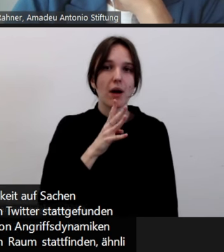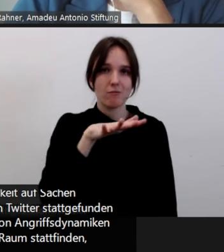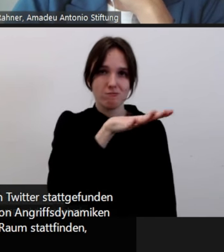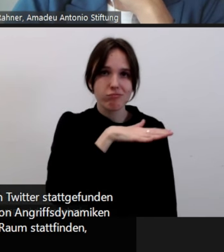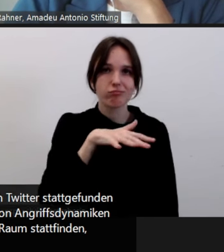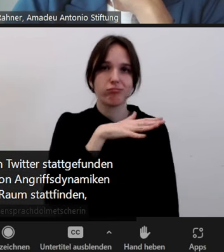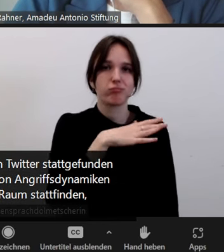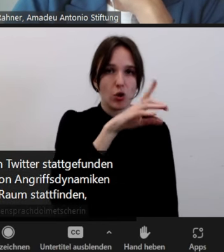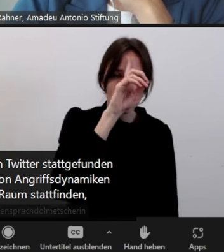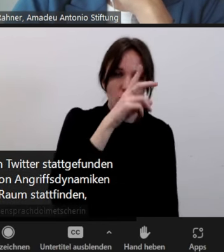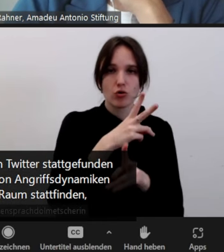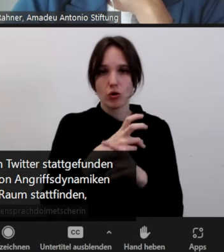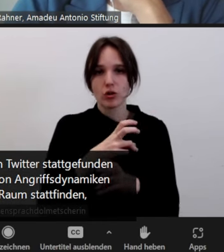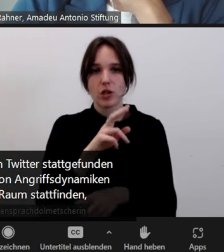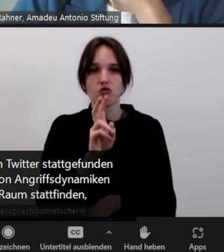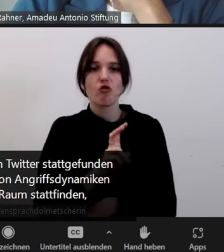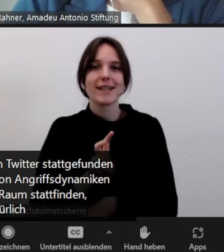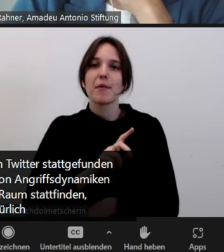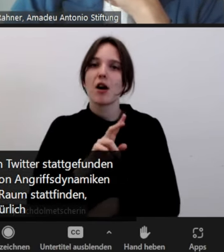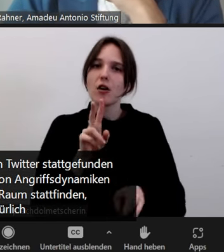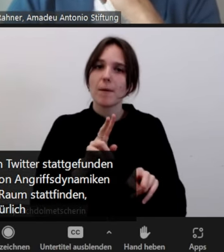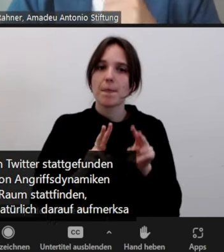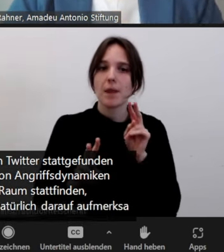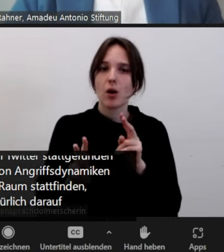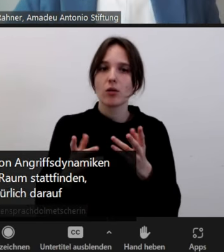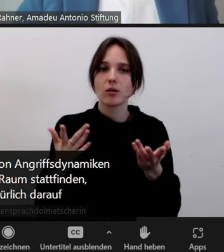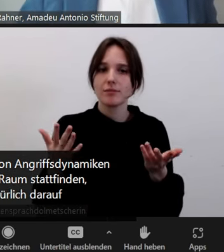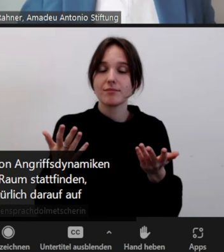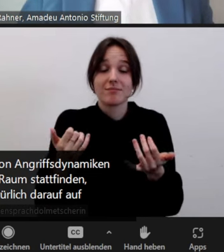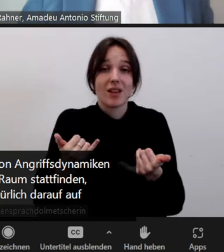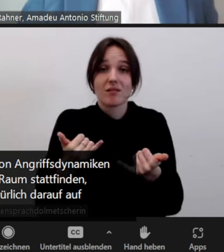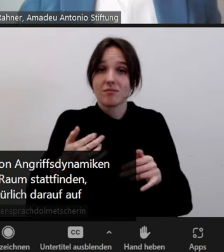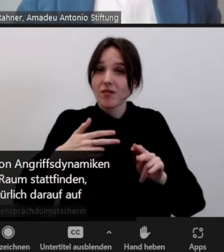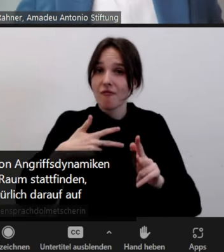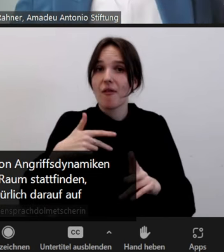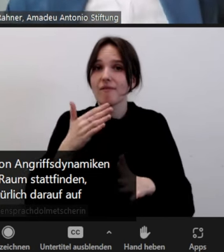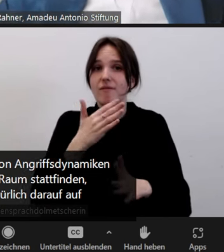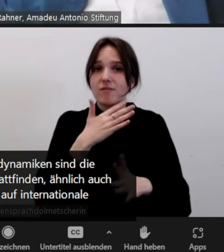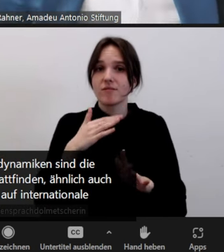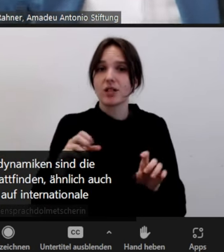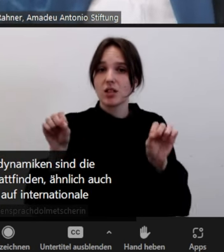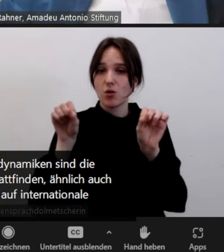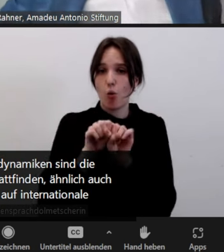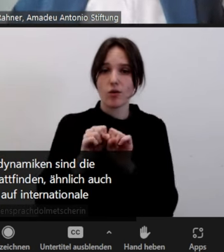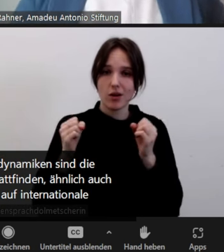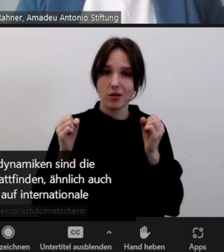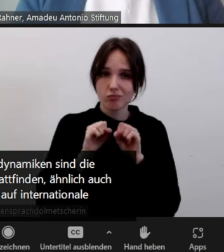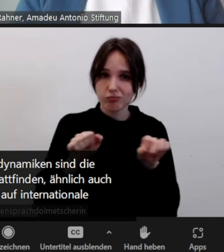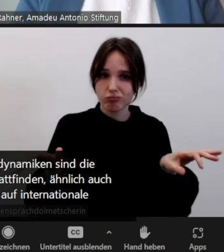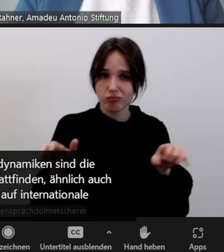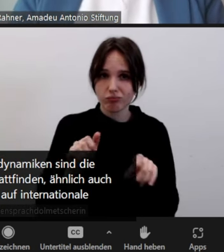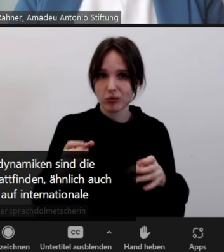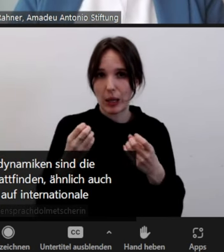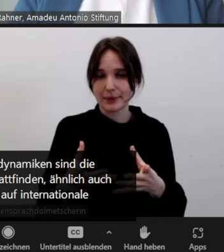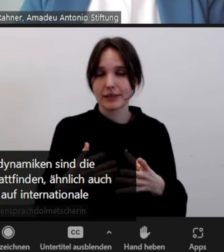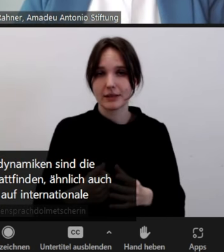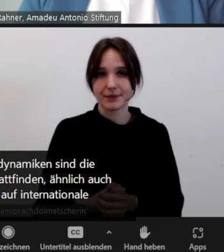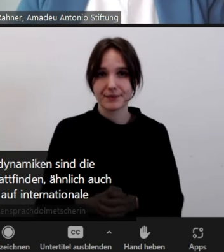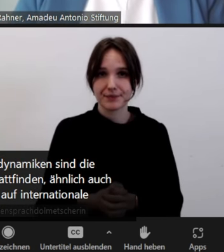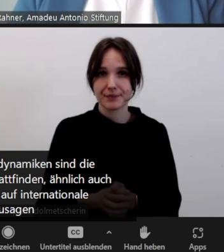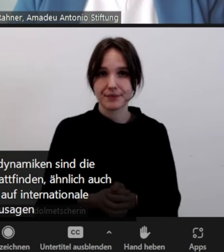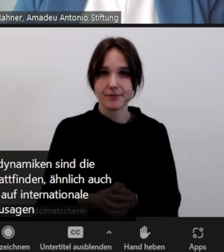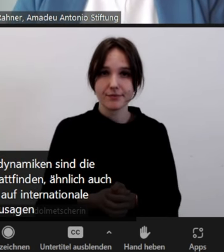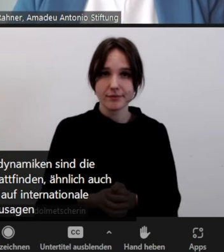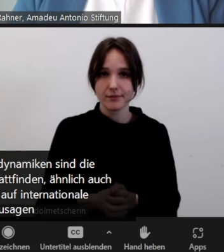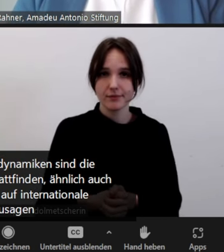Umgangsrecht, da wird sich natürlich auch auf internationale AkteurInnen und Akteurswissen bezogen, sozusagen.